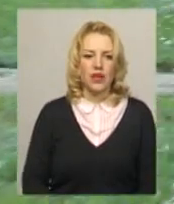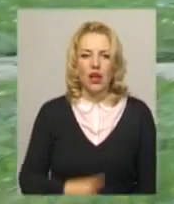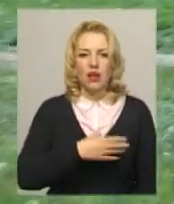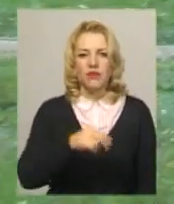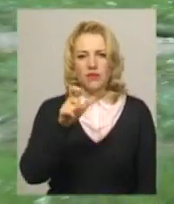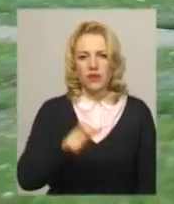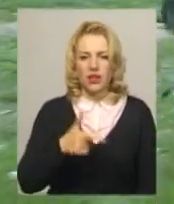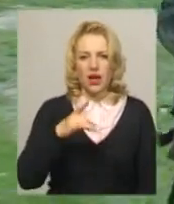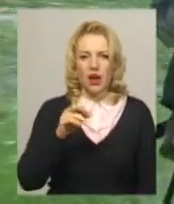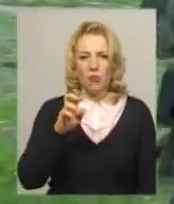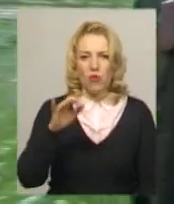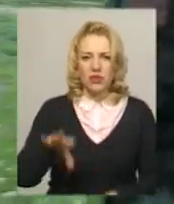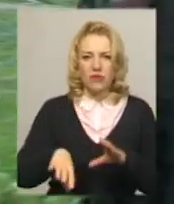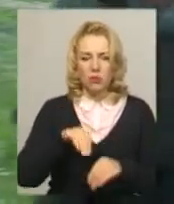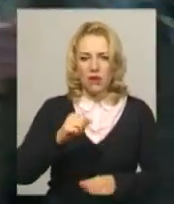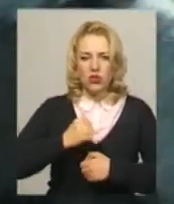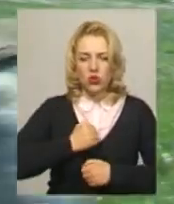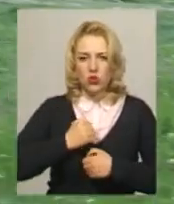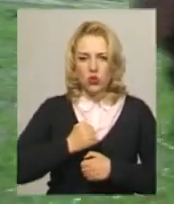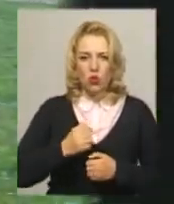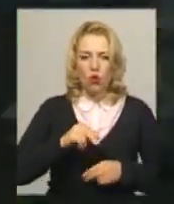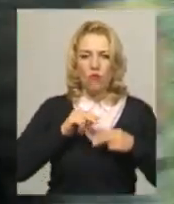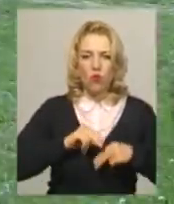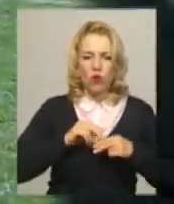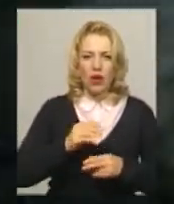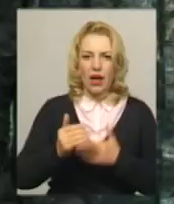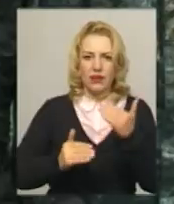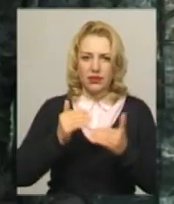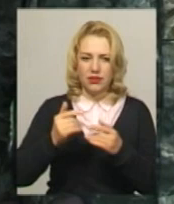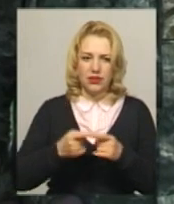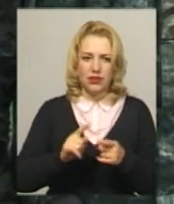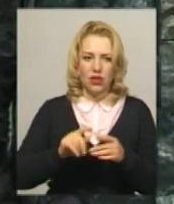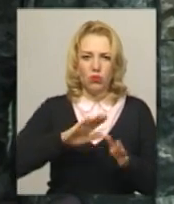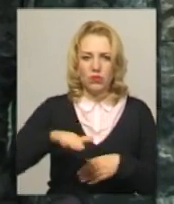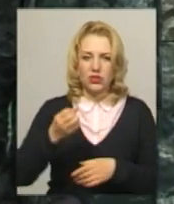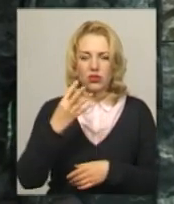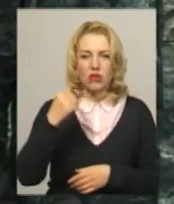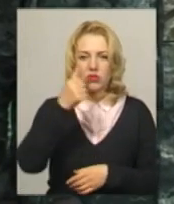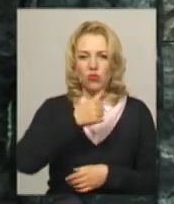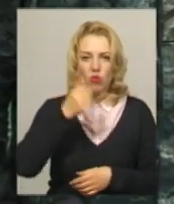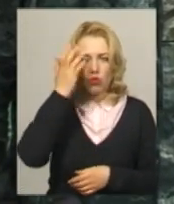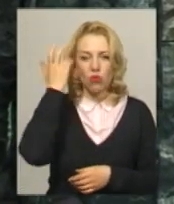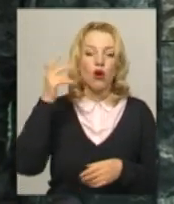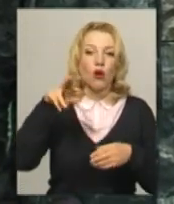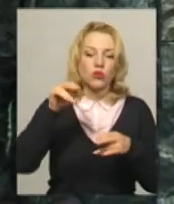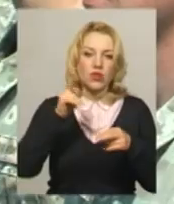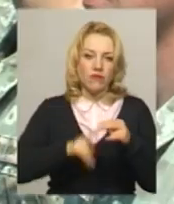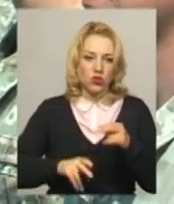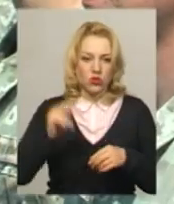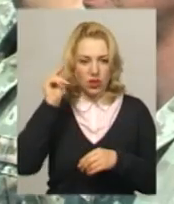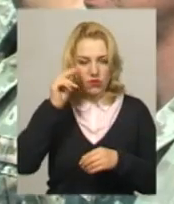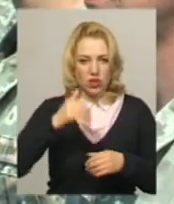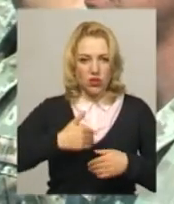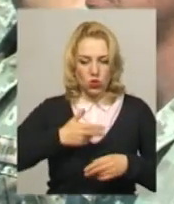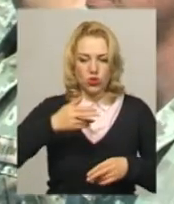'янин Володимир Грабовський обрав військову кар'єру після початку конфлікту на Сході країни у 2014 році. По завершенні навчання бажає стати